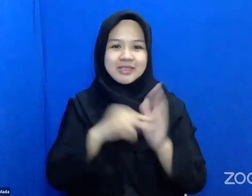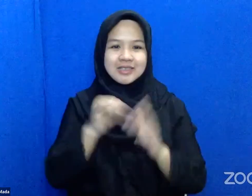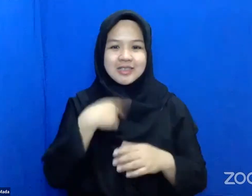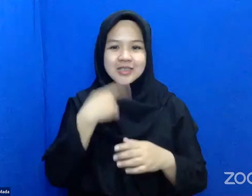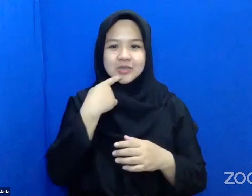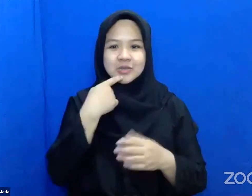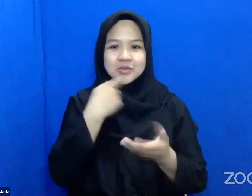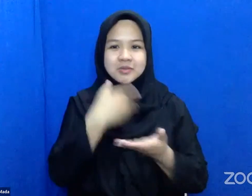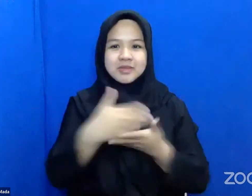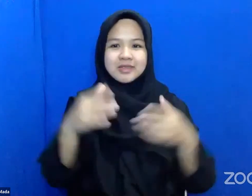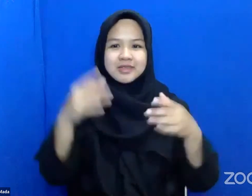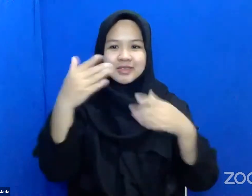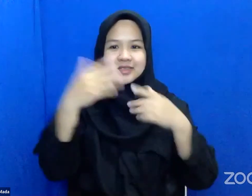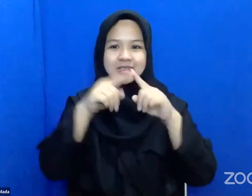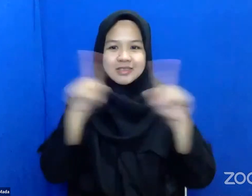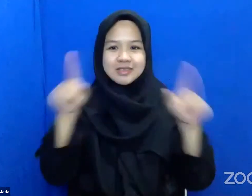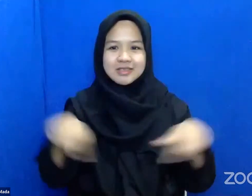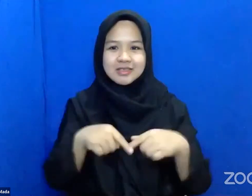screen